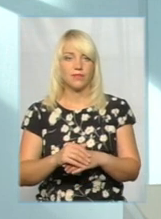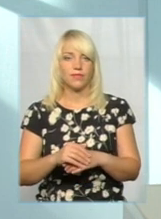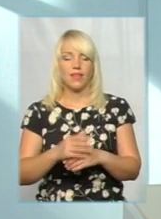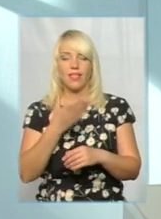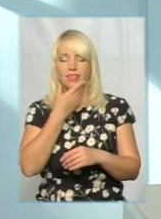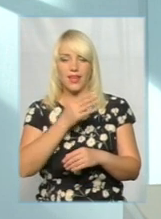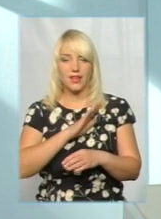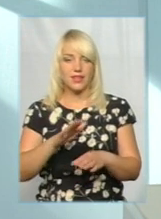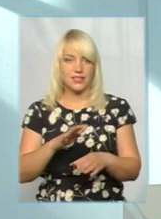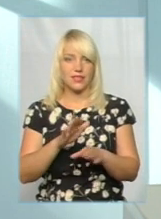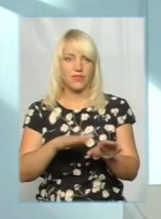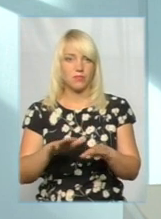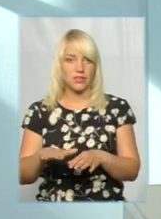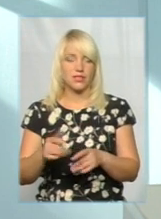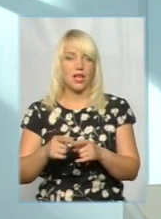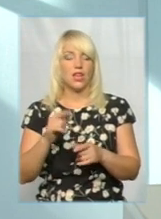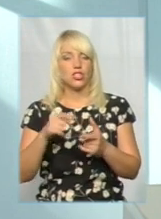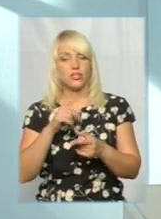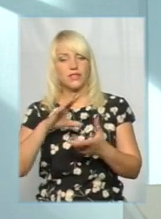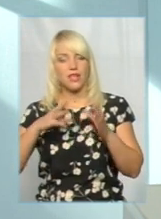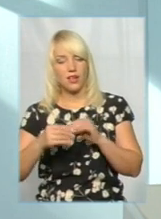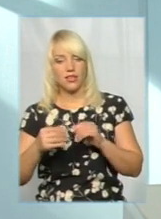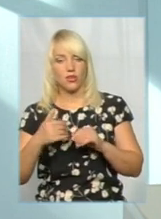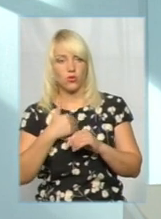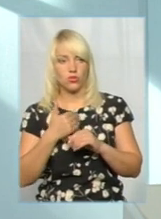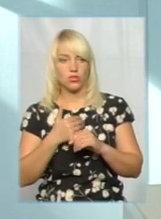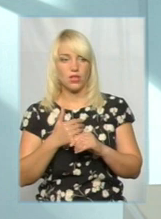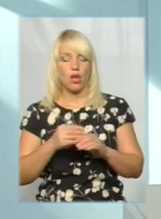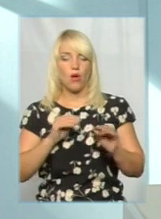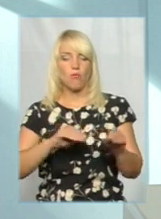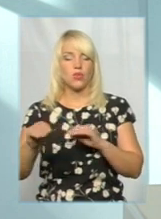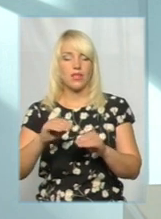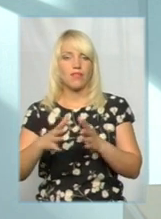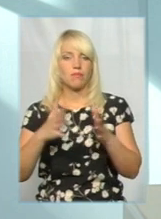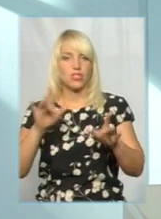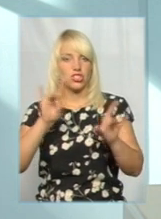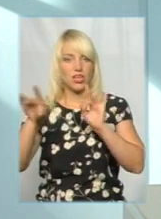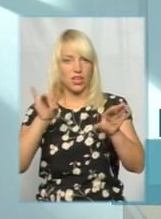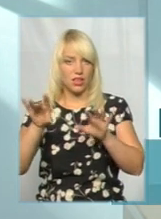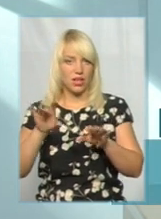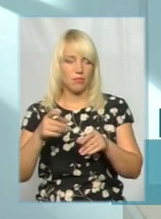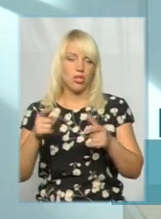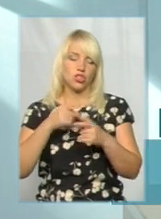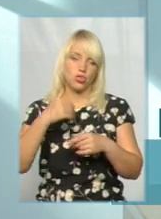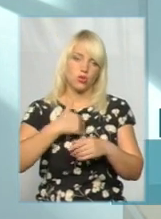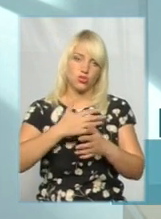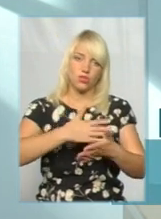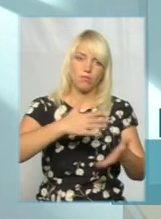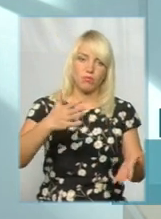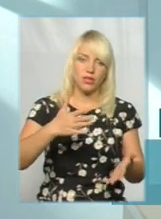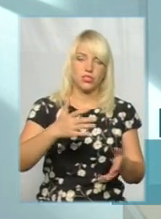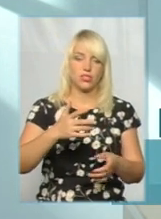забрати їх взагалі? Чи вони хочуть поставити, навпаки, їх більше? Чи вони хочуть допустити максимум туди